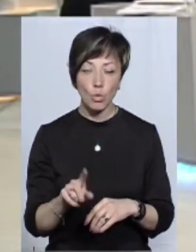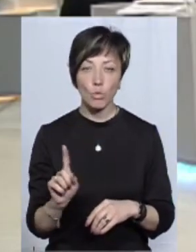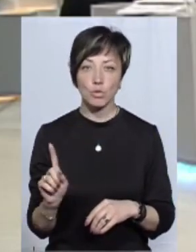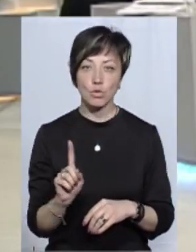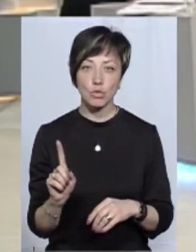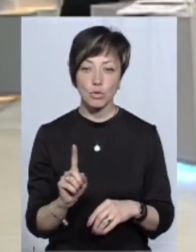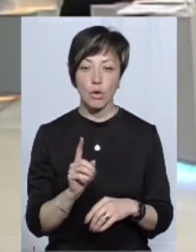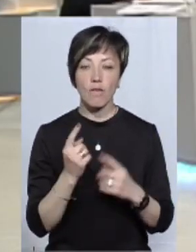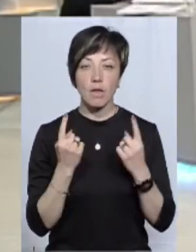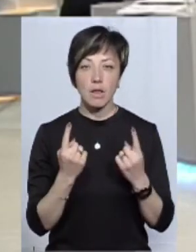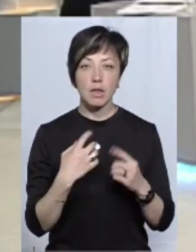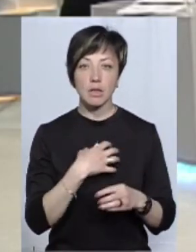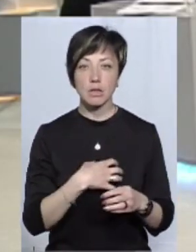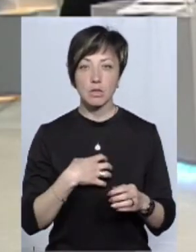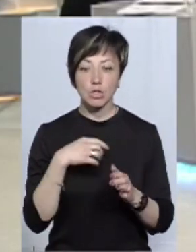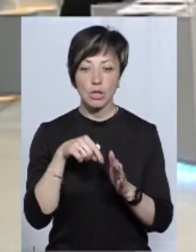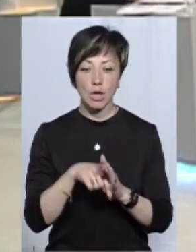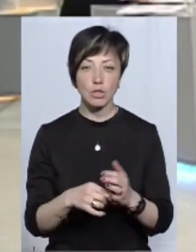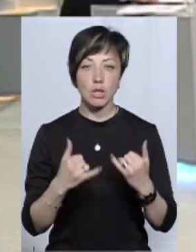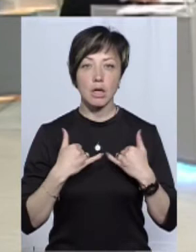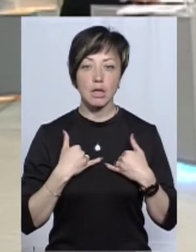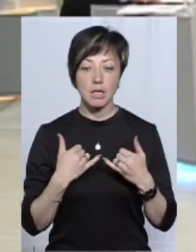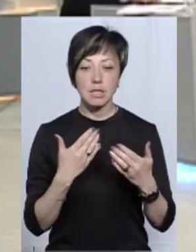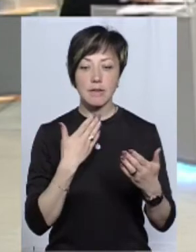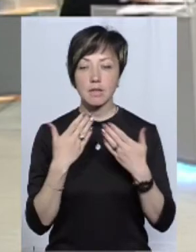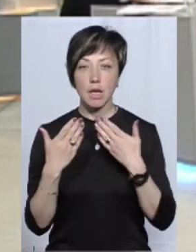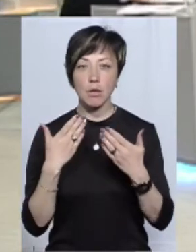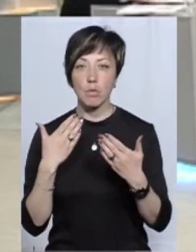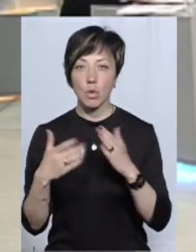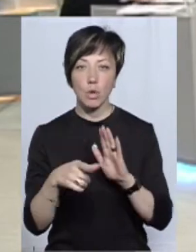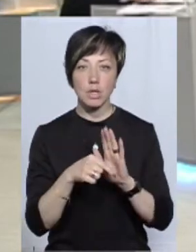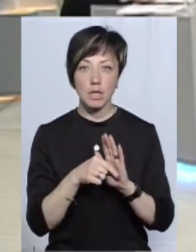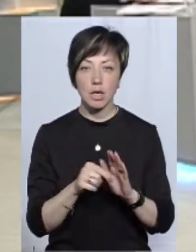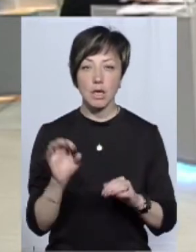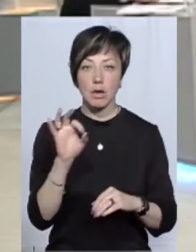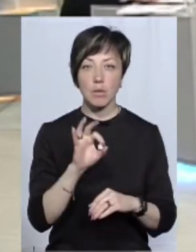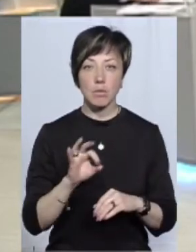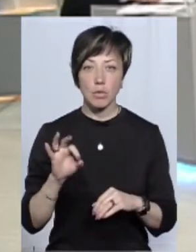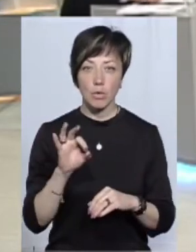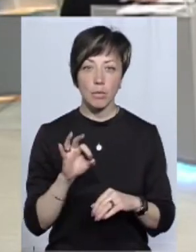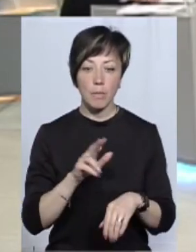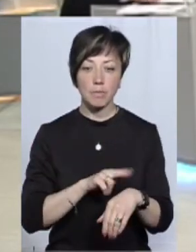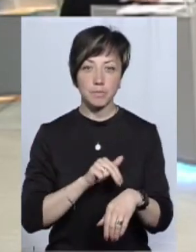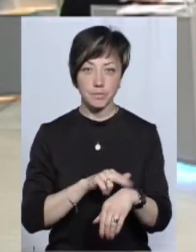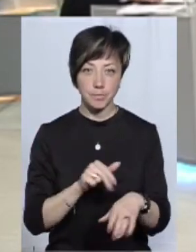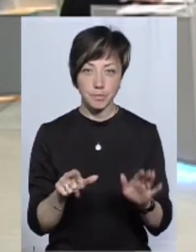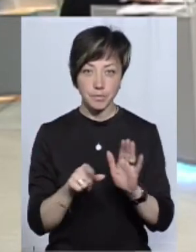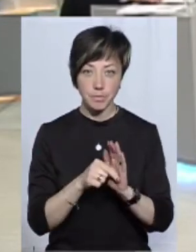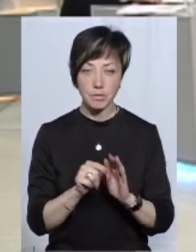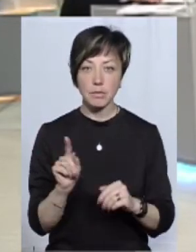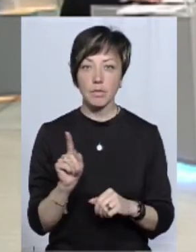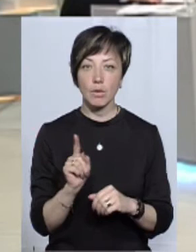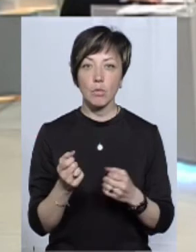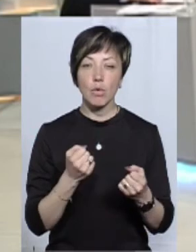велике значення для нас є взаємодія щодо взаємодія з правоохоронними органами, щоб